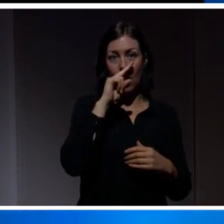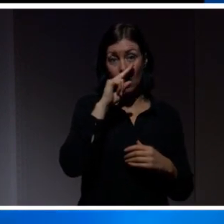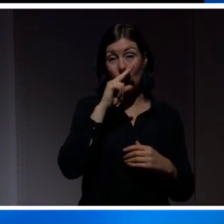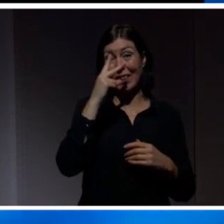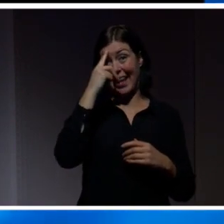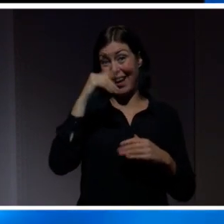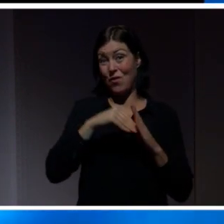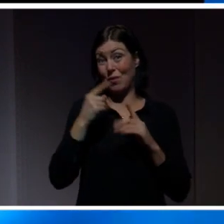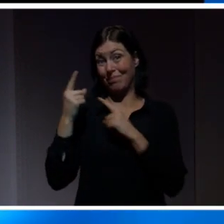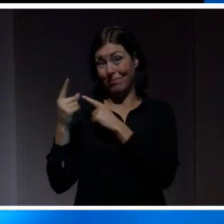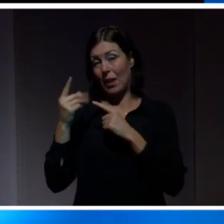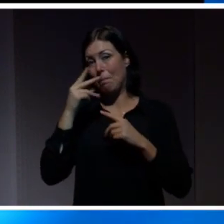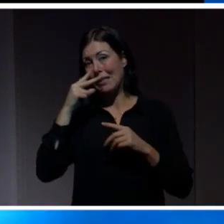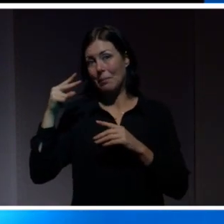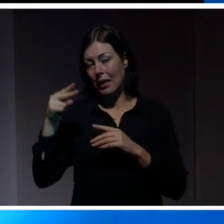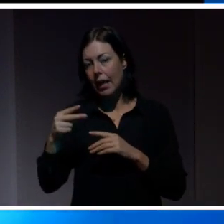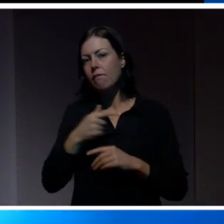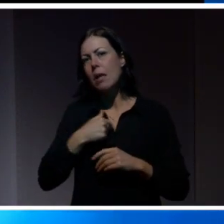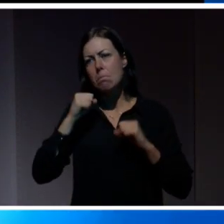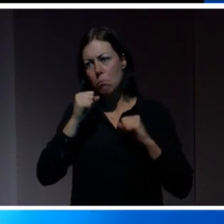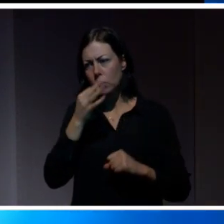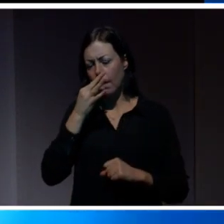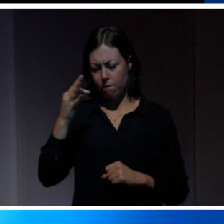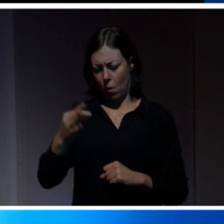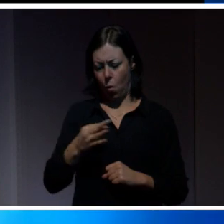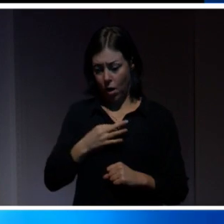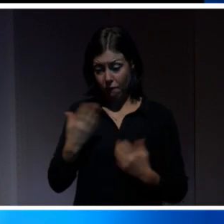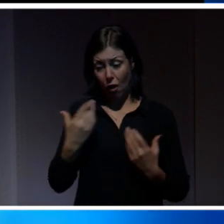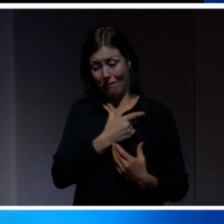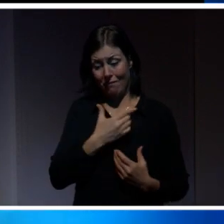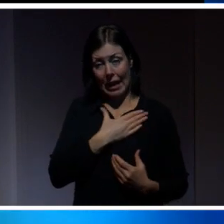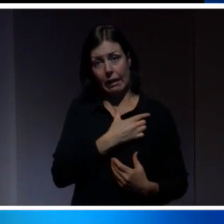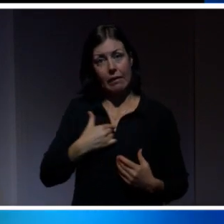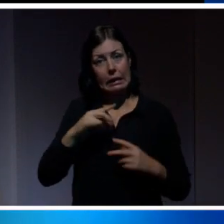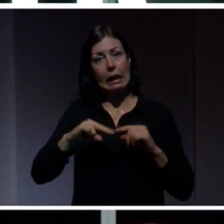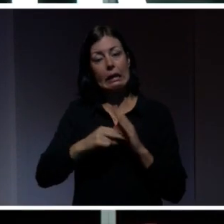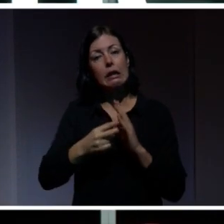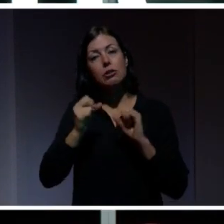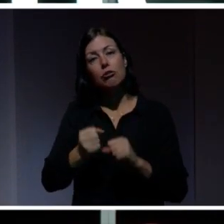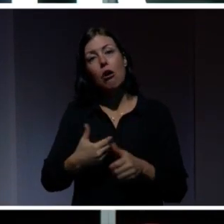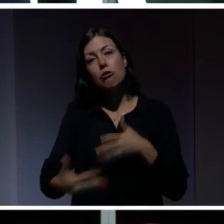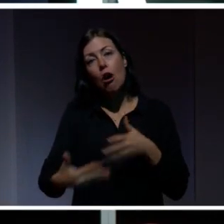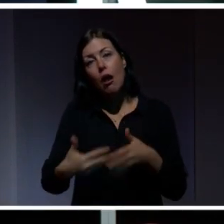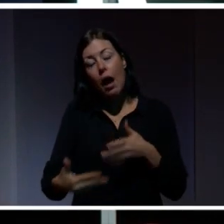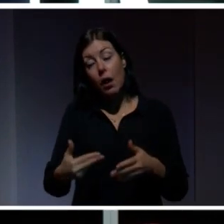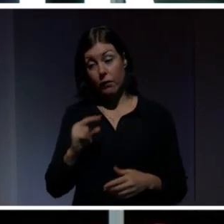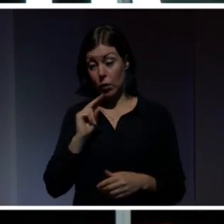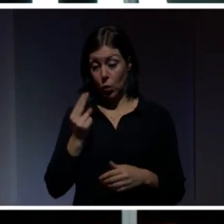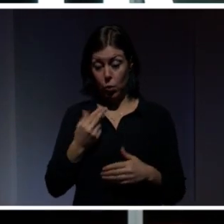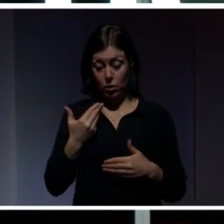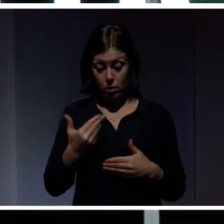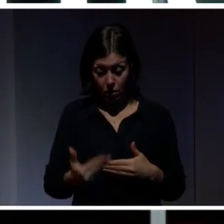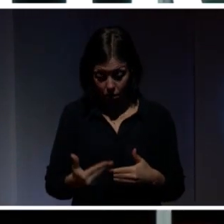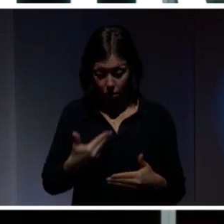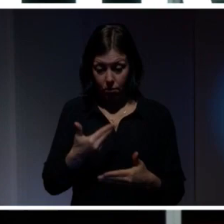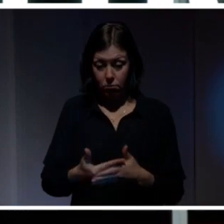vi nu går vidare. Det vill säga, vi behöver ställa oss frågan, vad vill vi att tekniken ska göra? För vi har nästan hamnat i det läget där tekniken kan göra